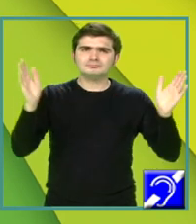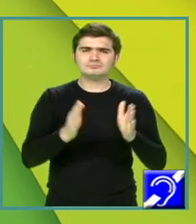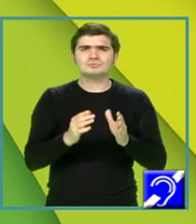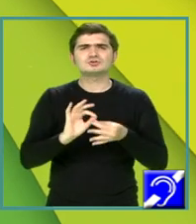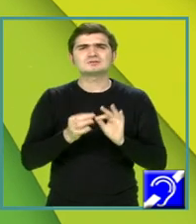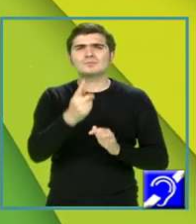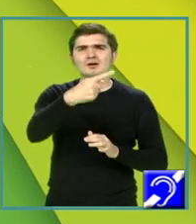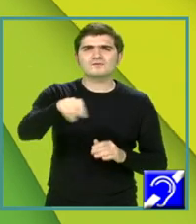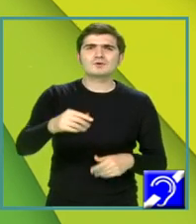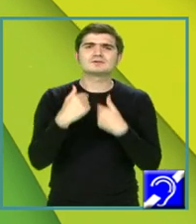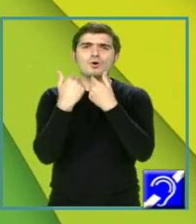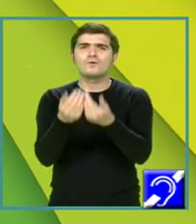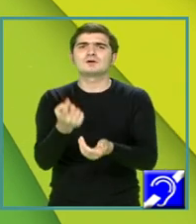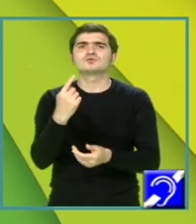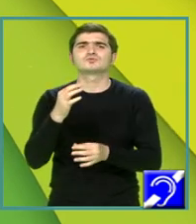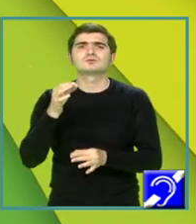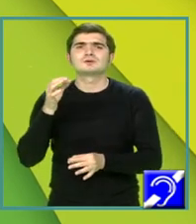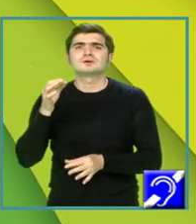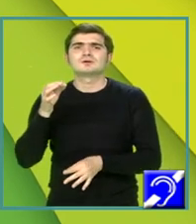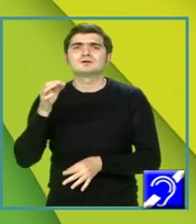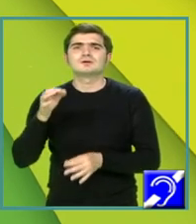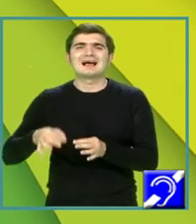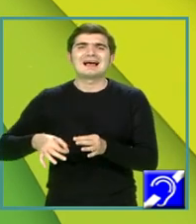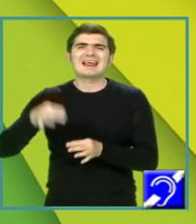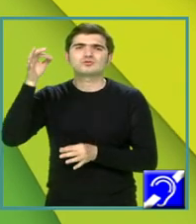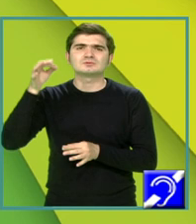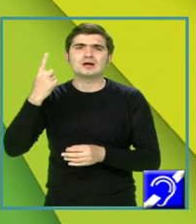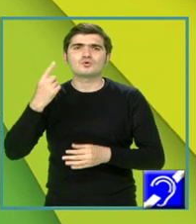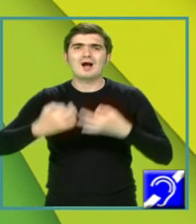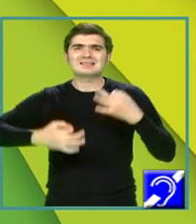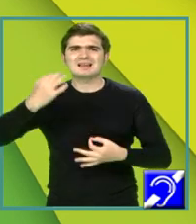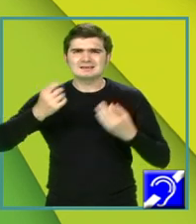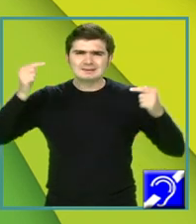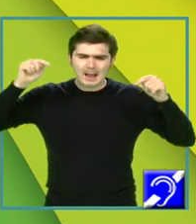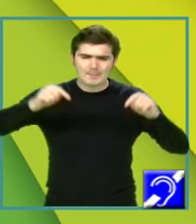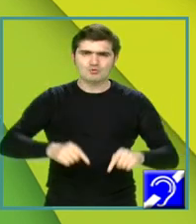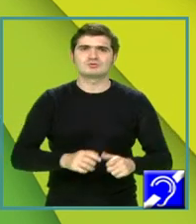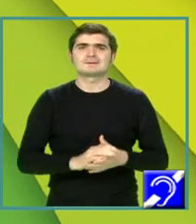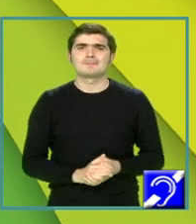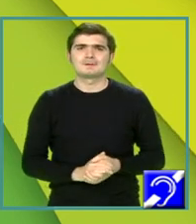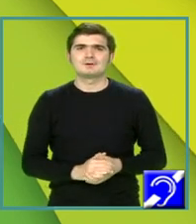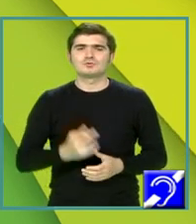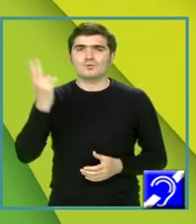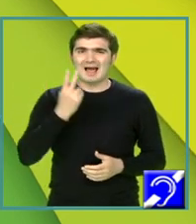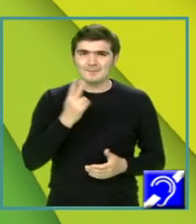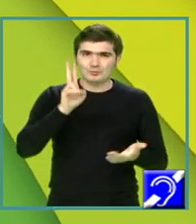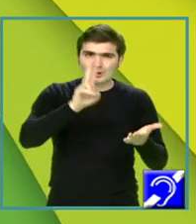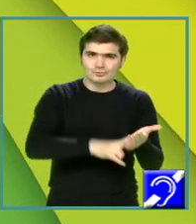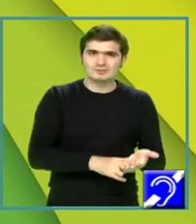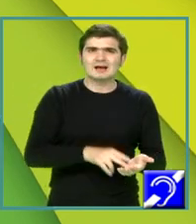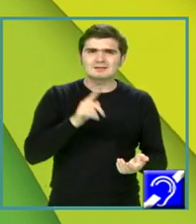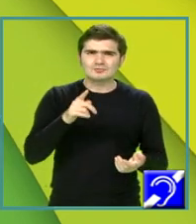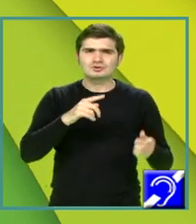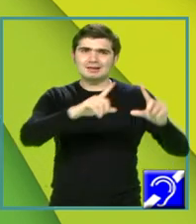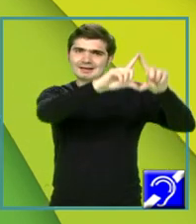așa, a unui rezultat, a unei analize amănânțite. Cu albastru am notat acolo acele secvențe sau acele